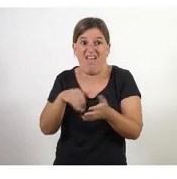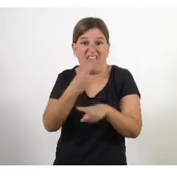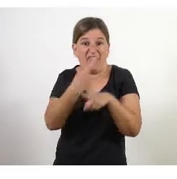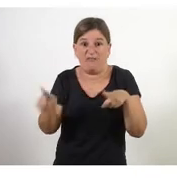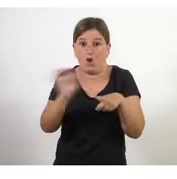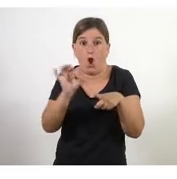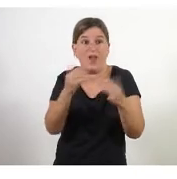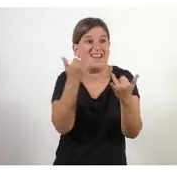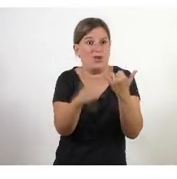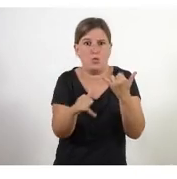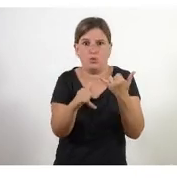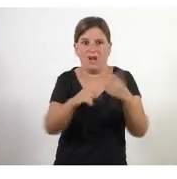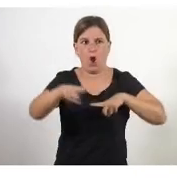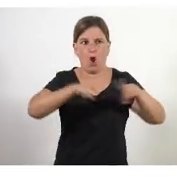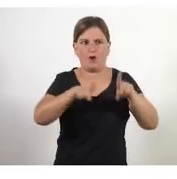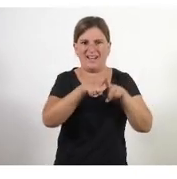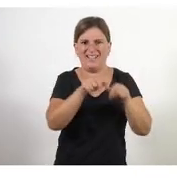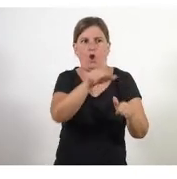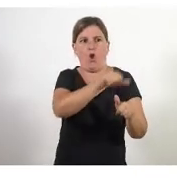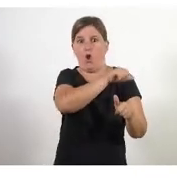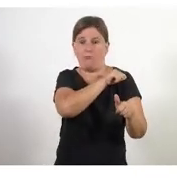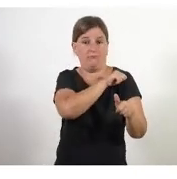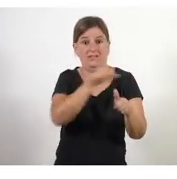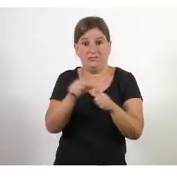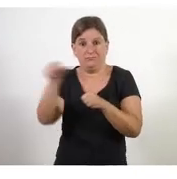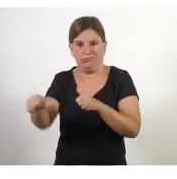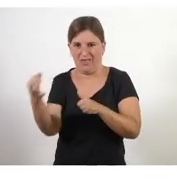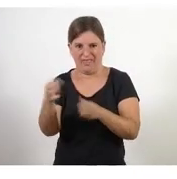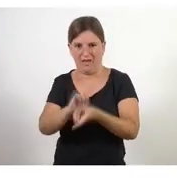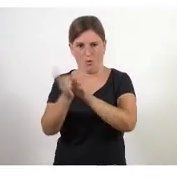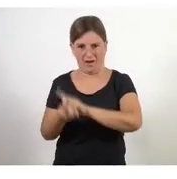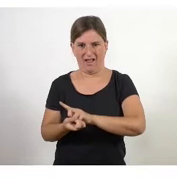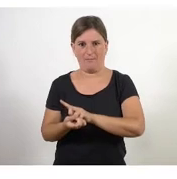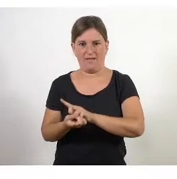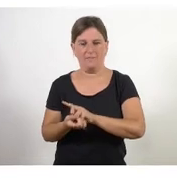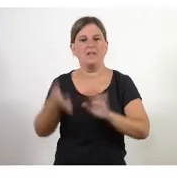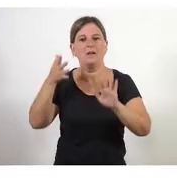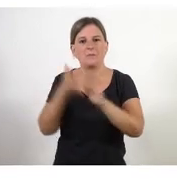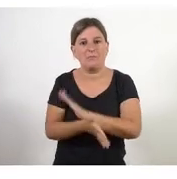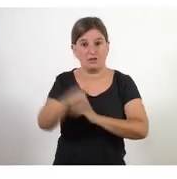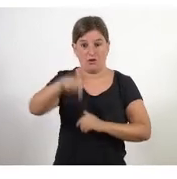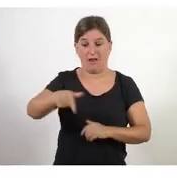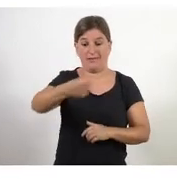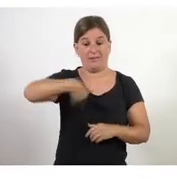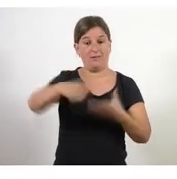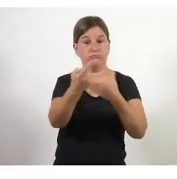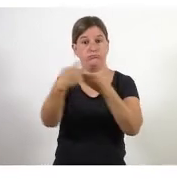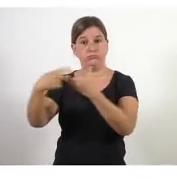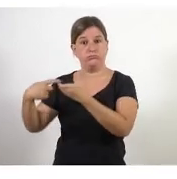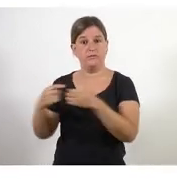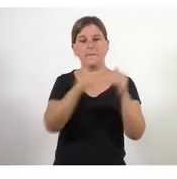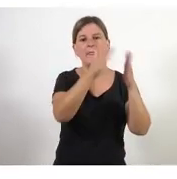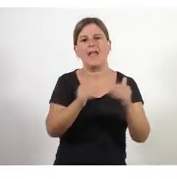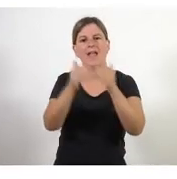amb el que ha succeït. I aquí estem, entre entitats que han